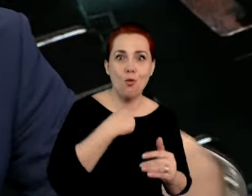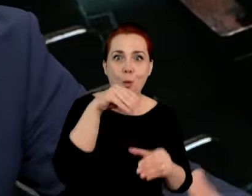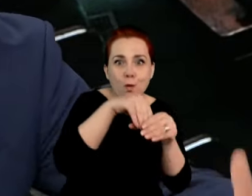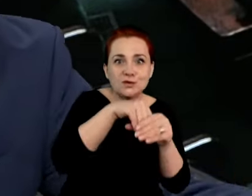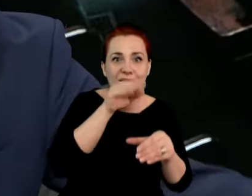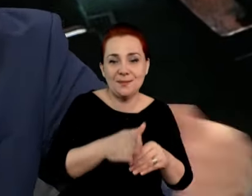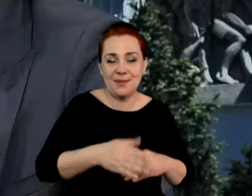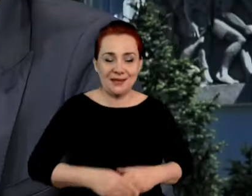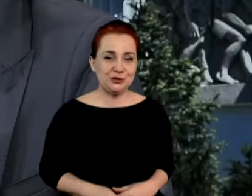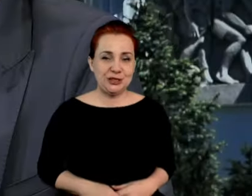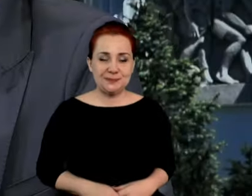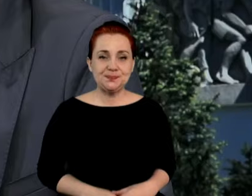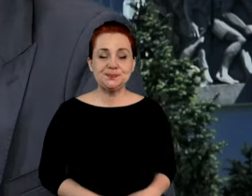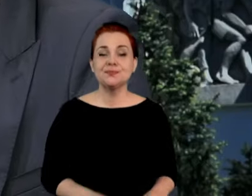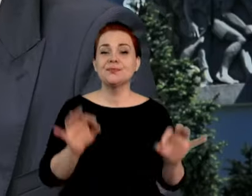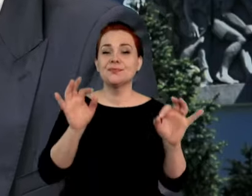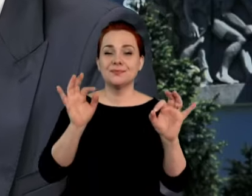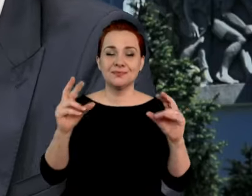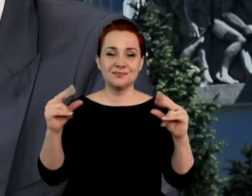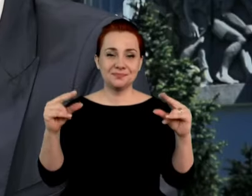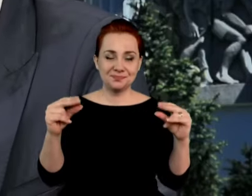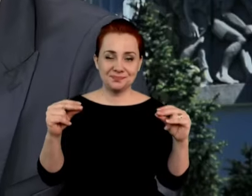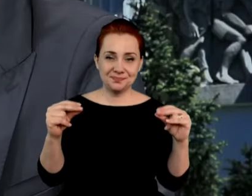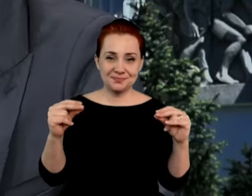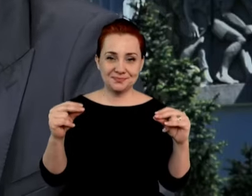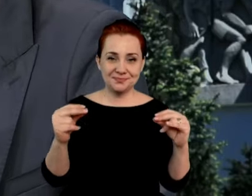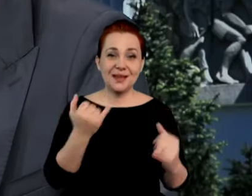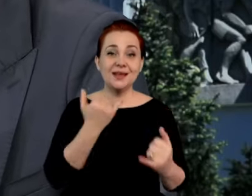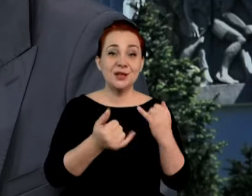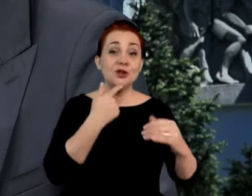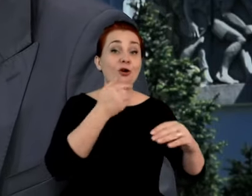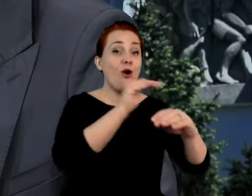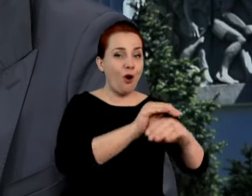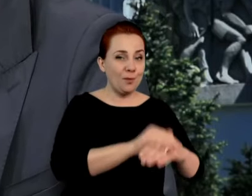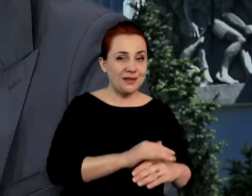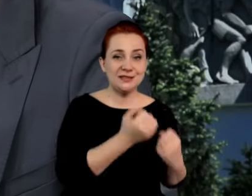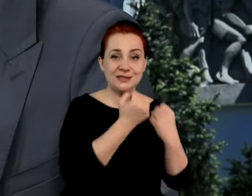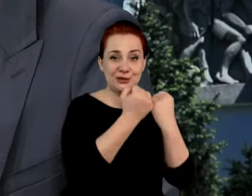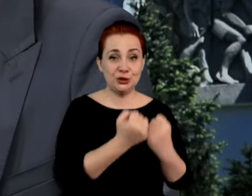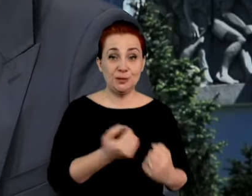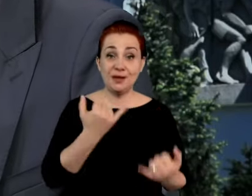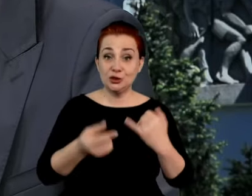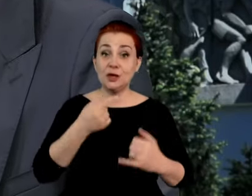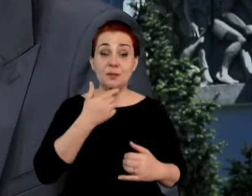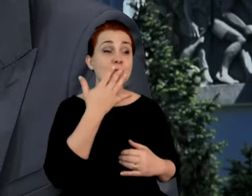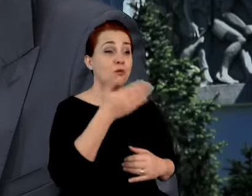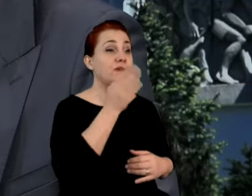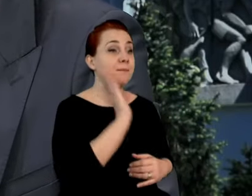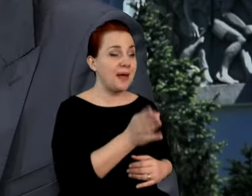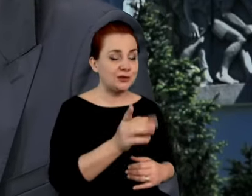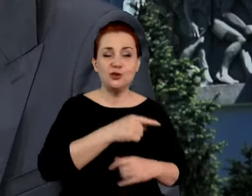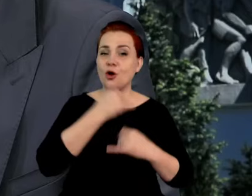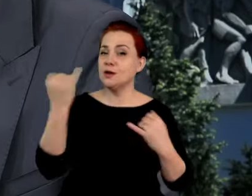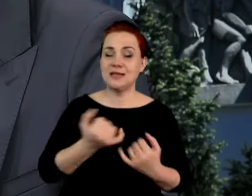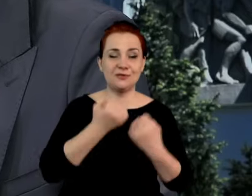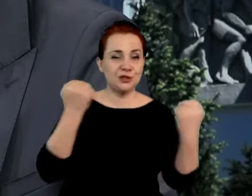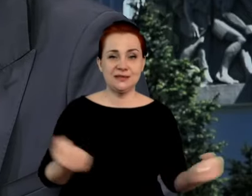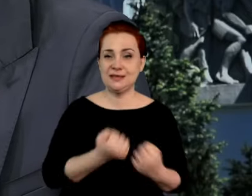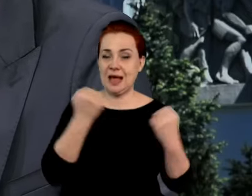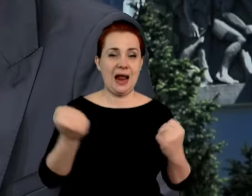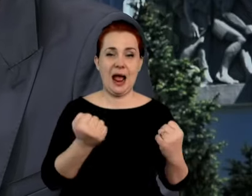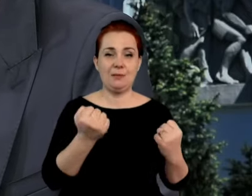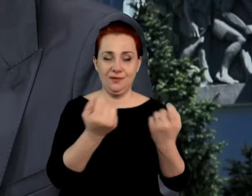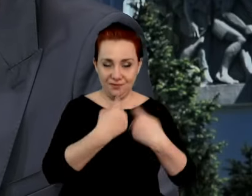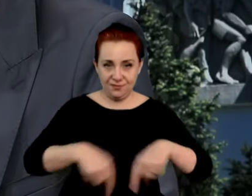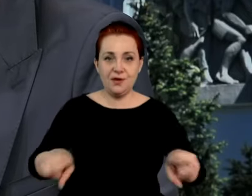ile są dotrzymywane te obietnice, bo to jest ta różnica. Jeżeli my coś deklarujemy, to staramy się to dowieść do końca. Tak